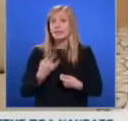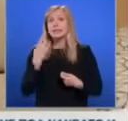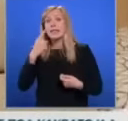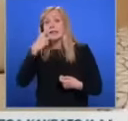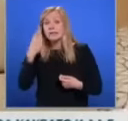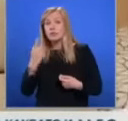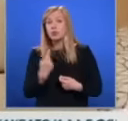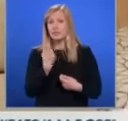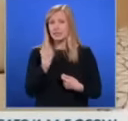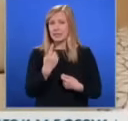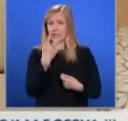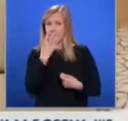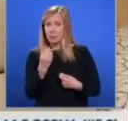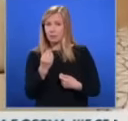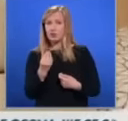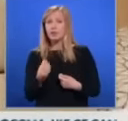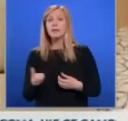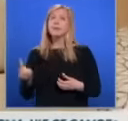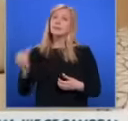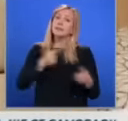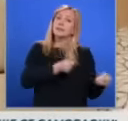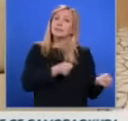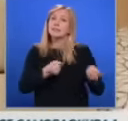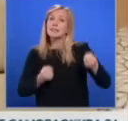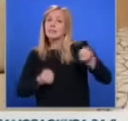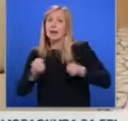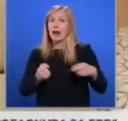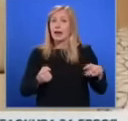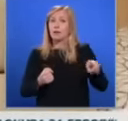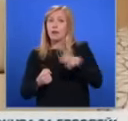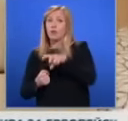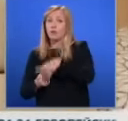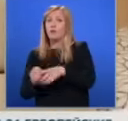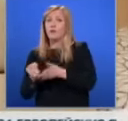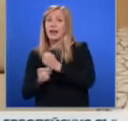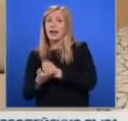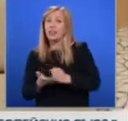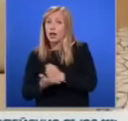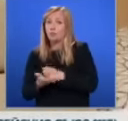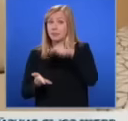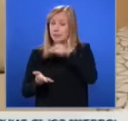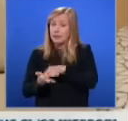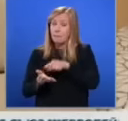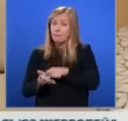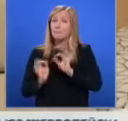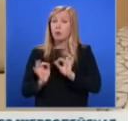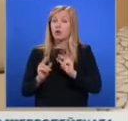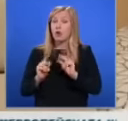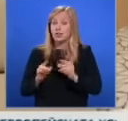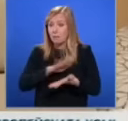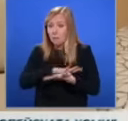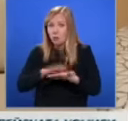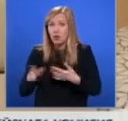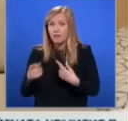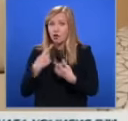който беше спробит радиатор да долигат вода, да го закарат в лечебница. Там, буквално, мога да кажа, че в полеви условия